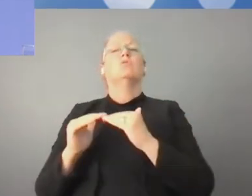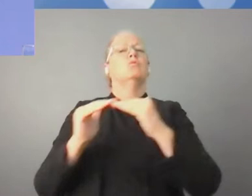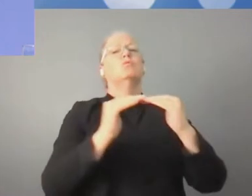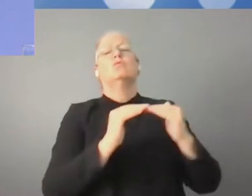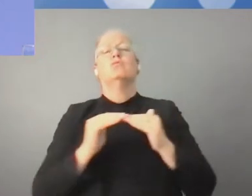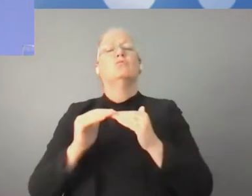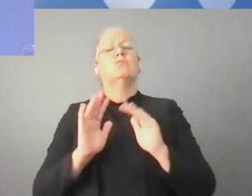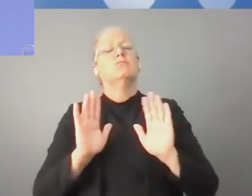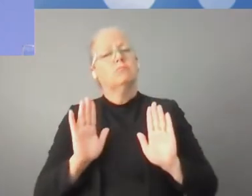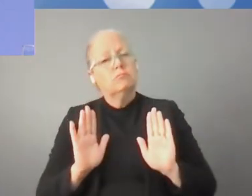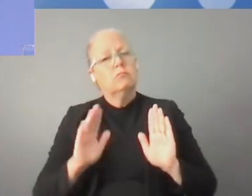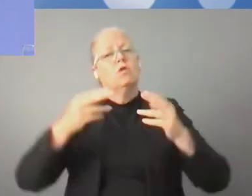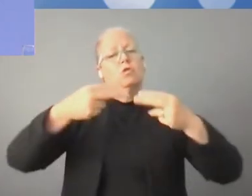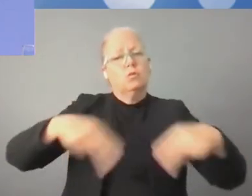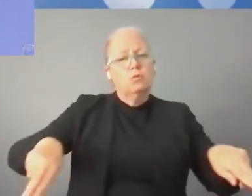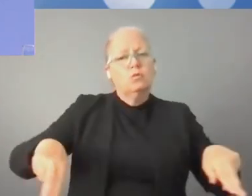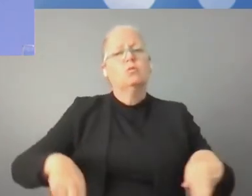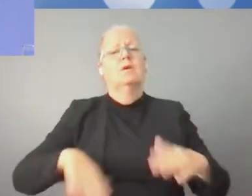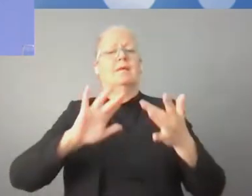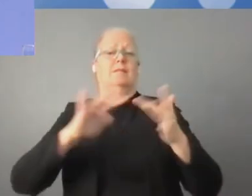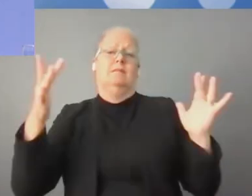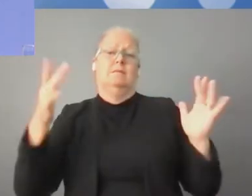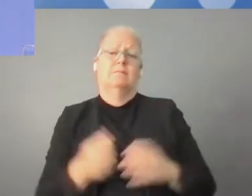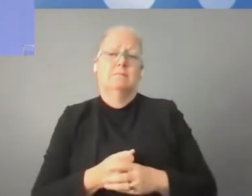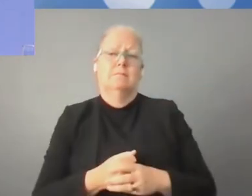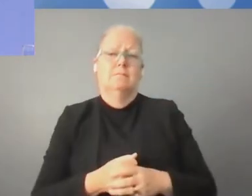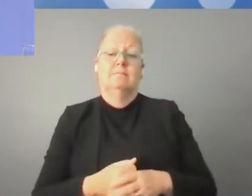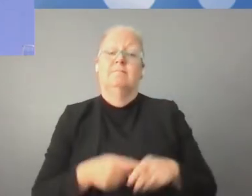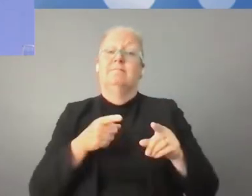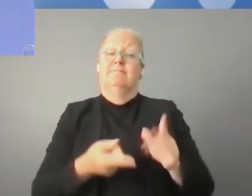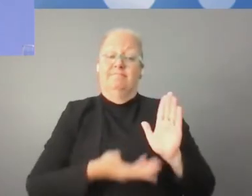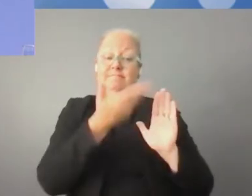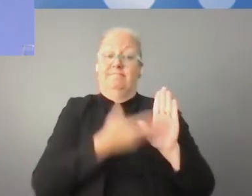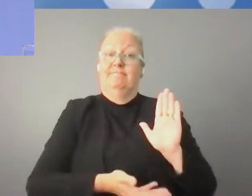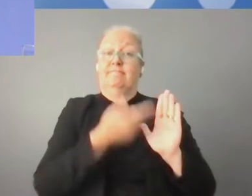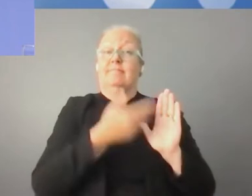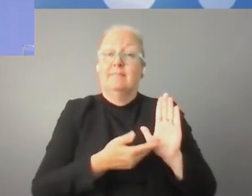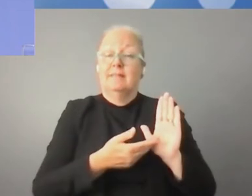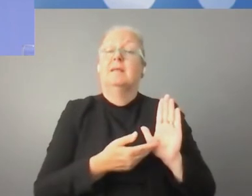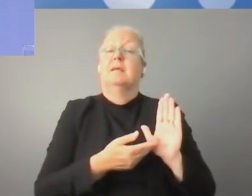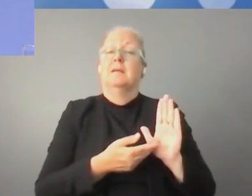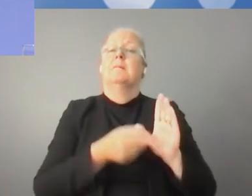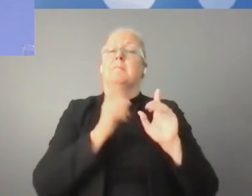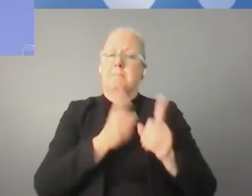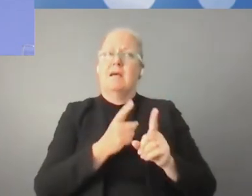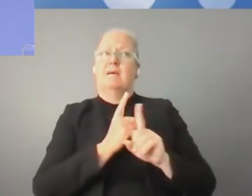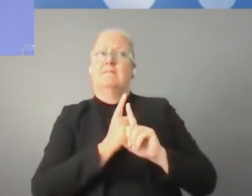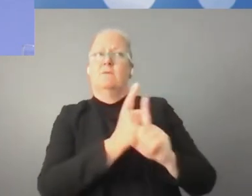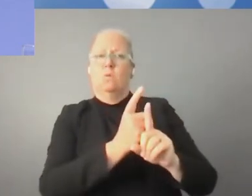będą to przepisy państwa prawa wielostronne i przede wszystkim